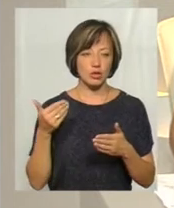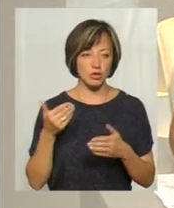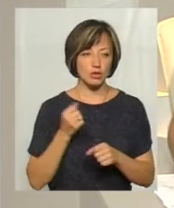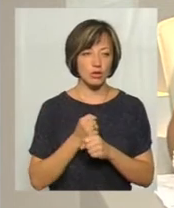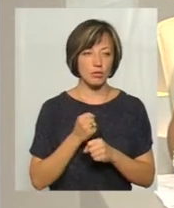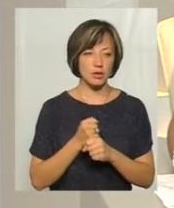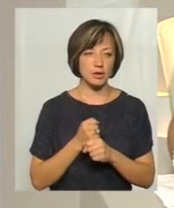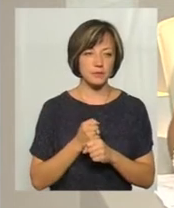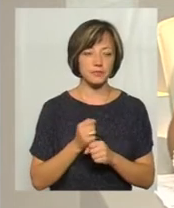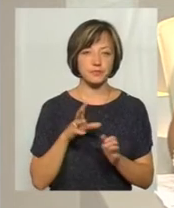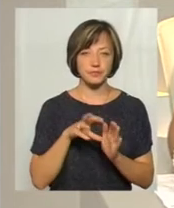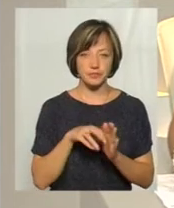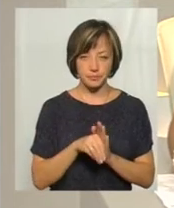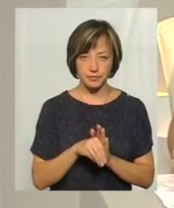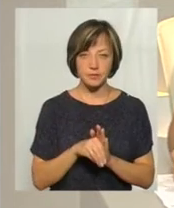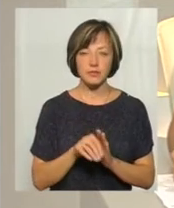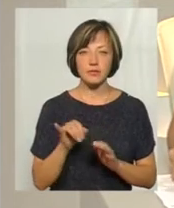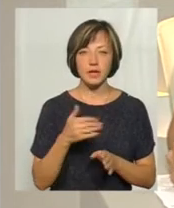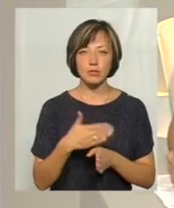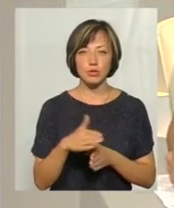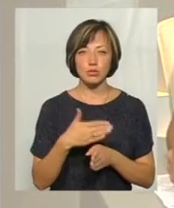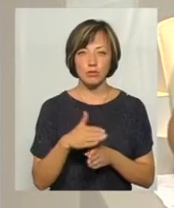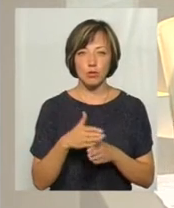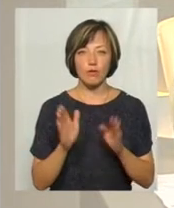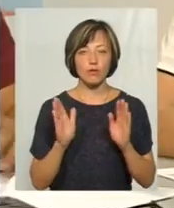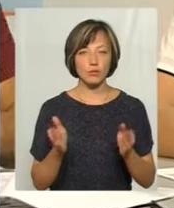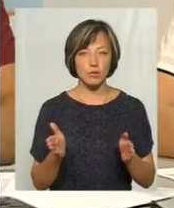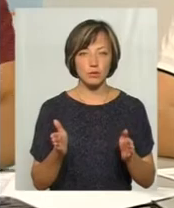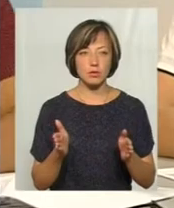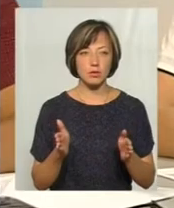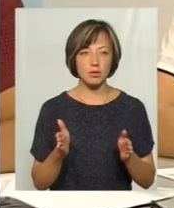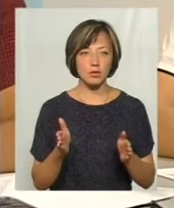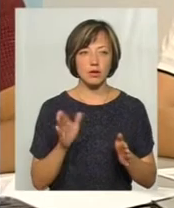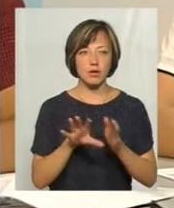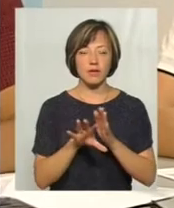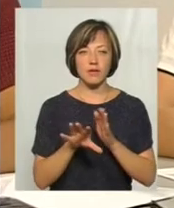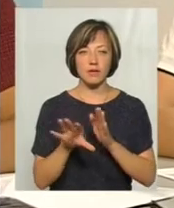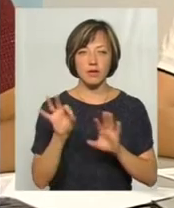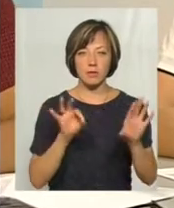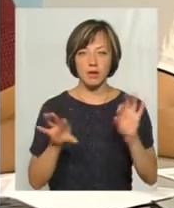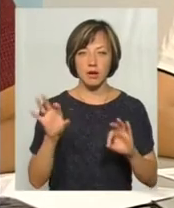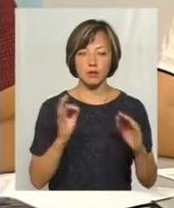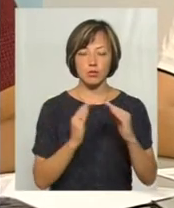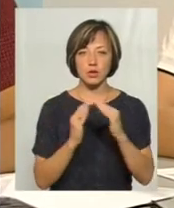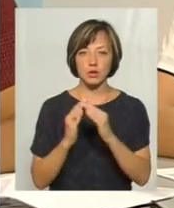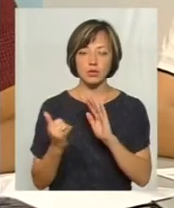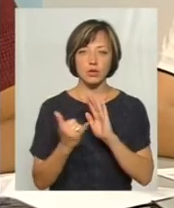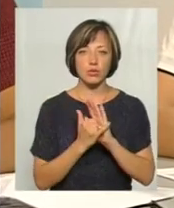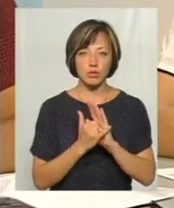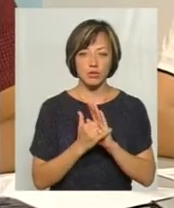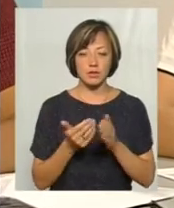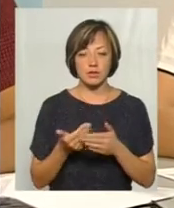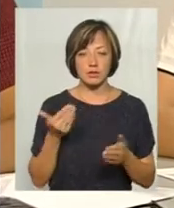запроваджувати, і поступово будемо вибирати будинки і встановлювати їх